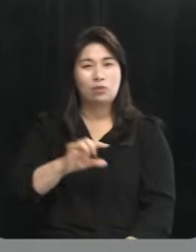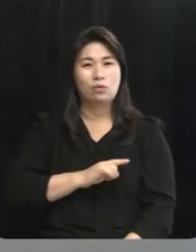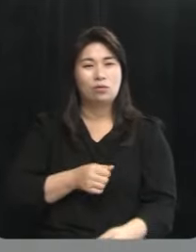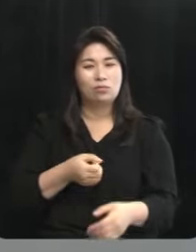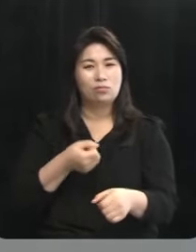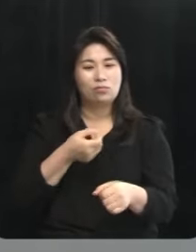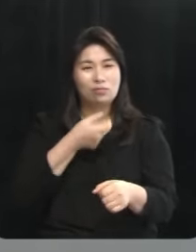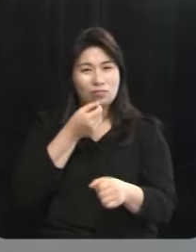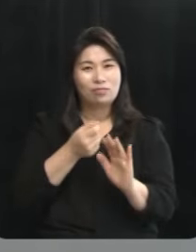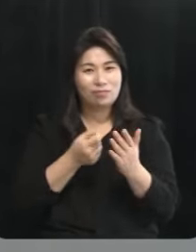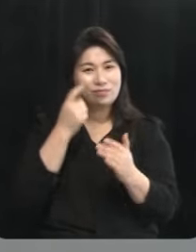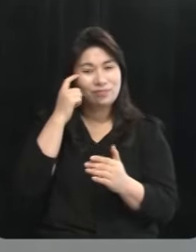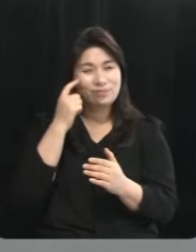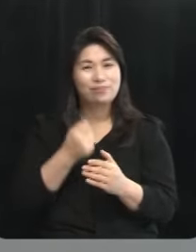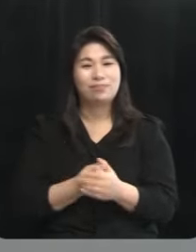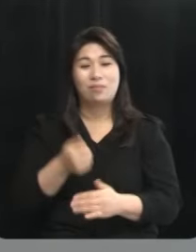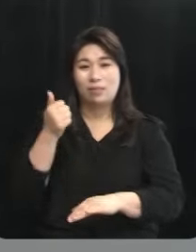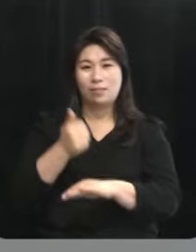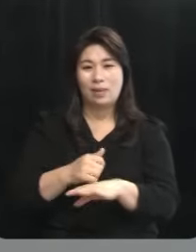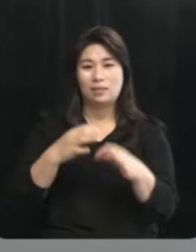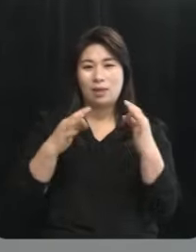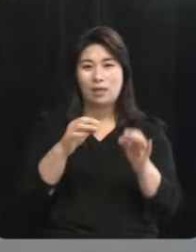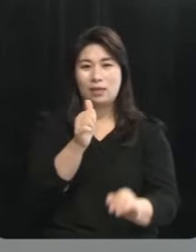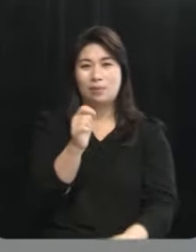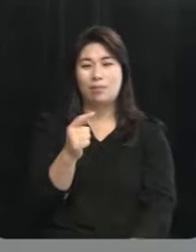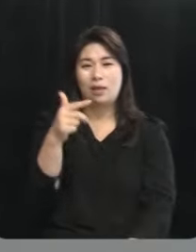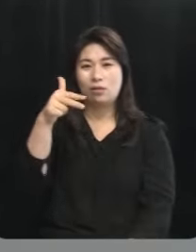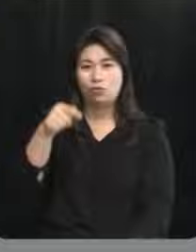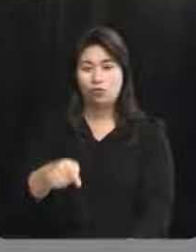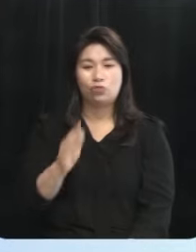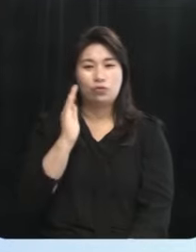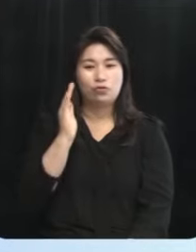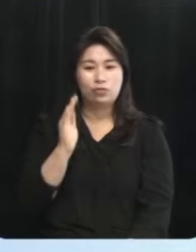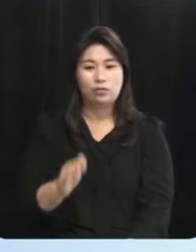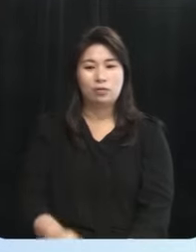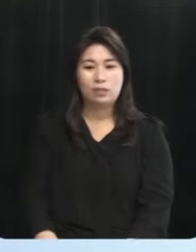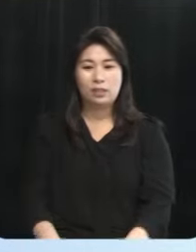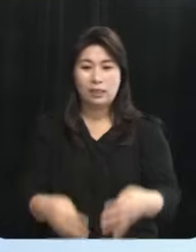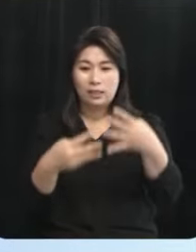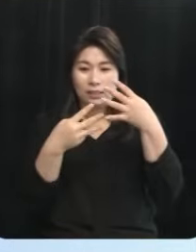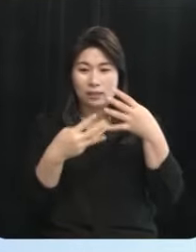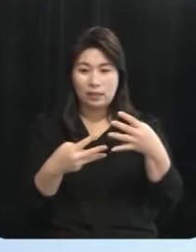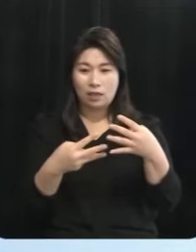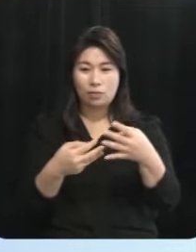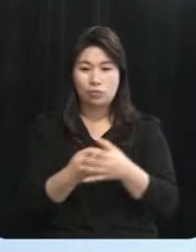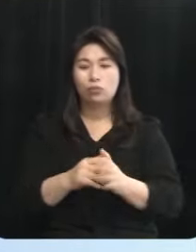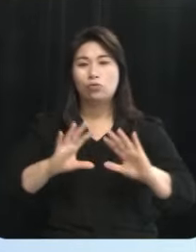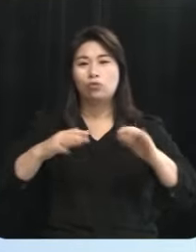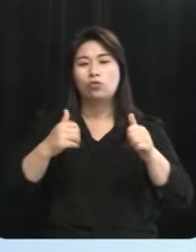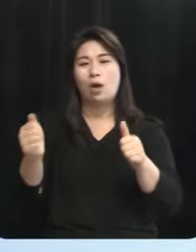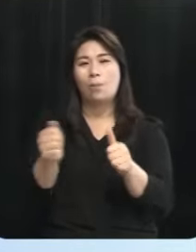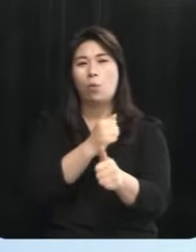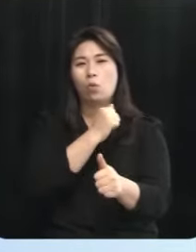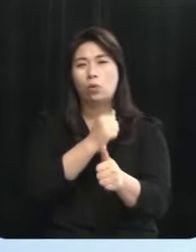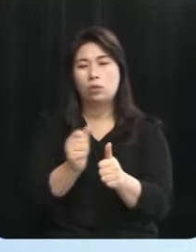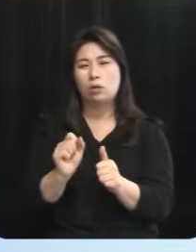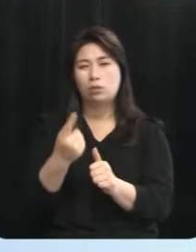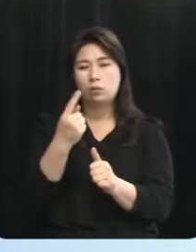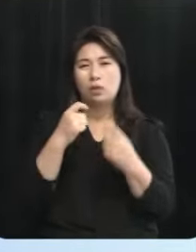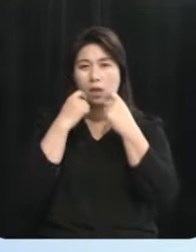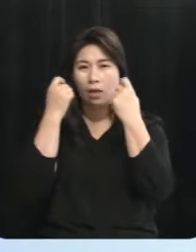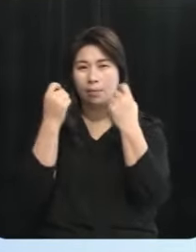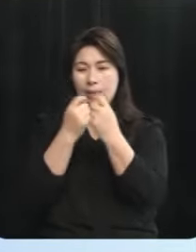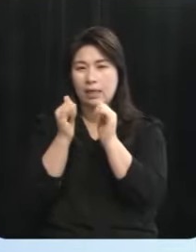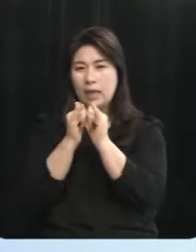마지막으로 김한규 후보의 입장을 듣도록 하겠습니다 저는 4.3을 국가폭력에 의한 민간인